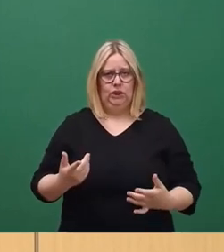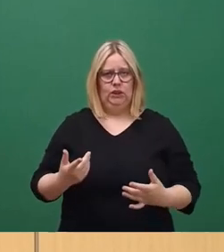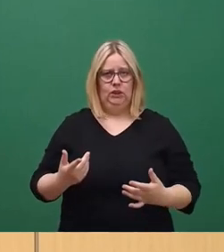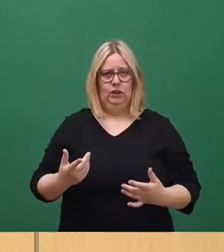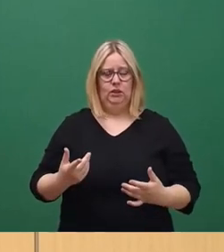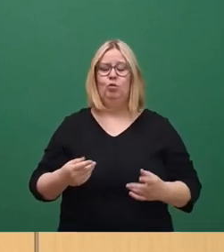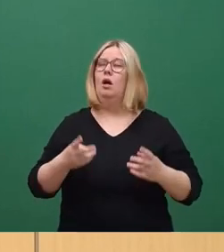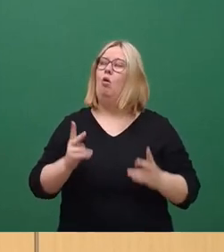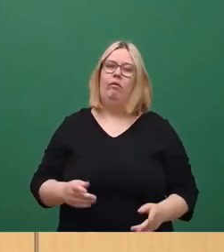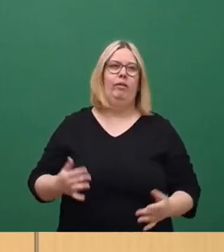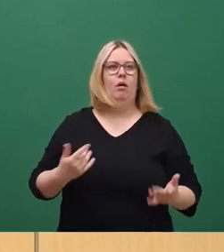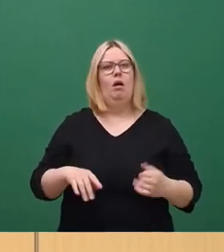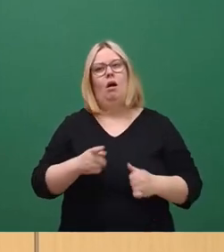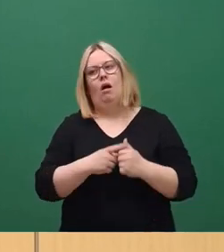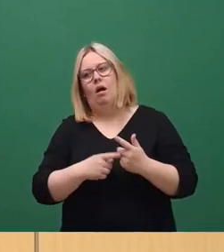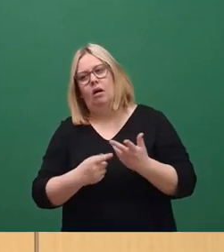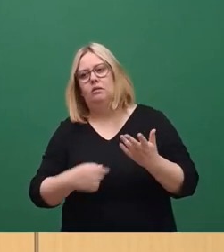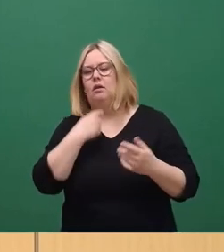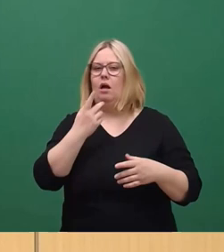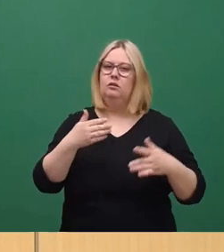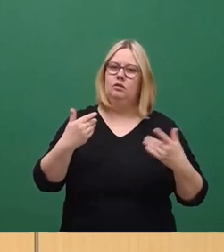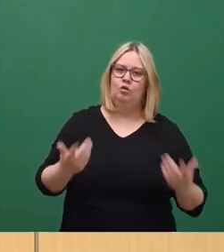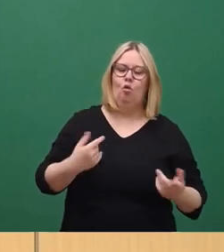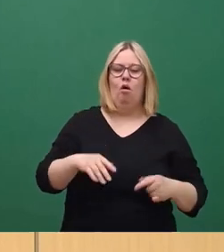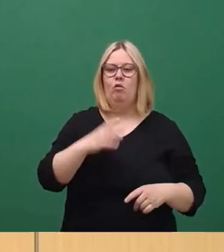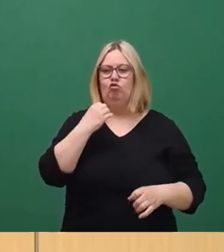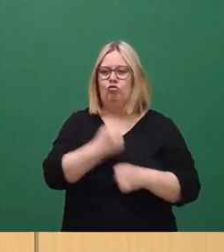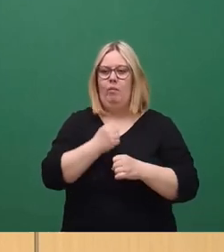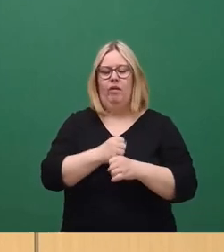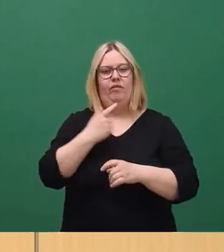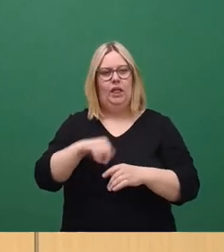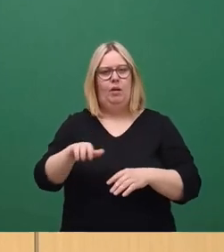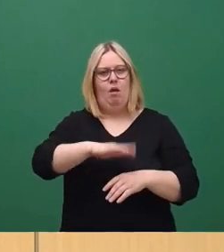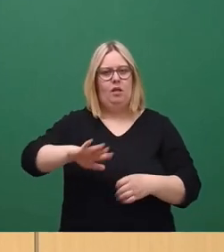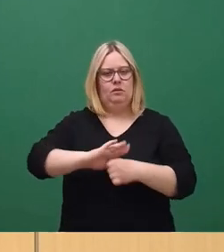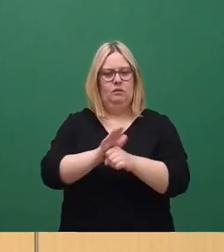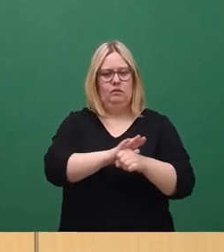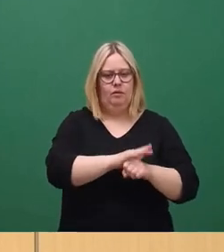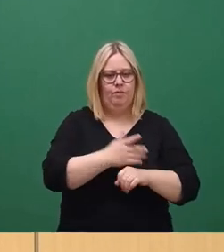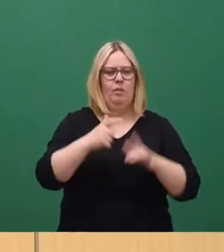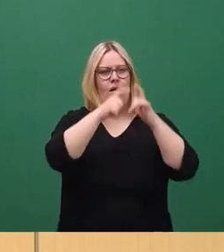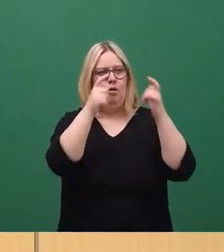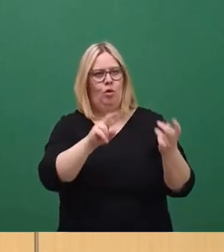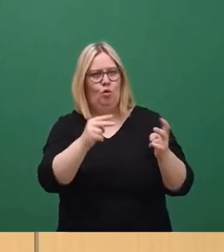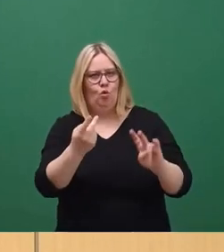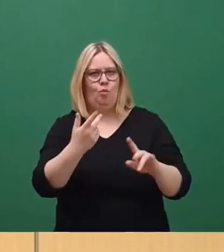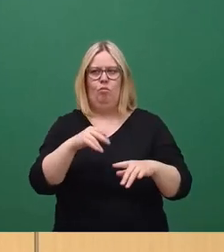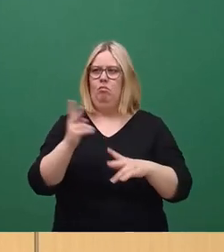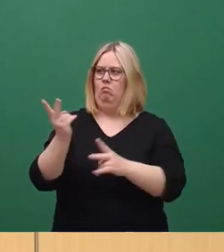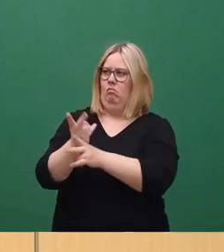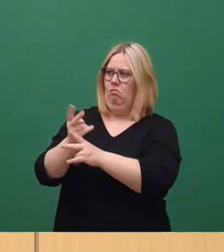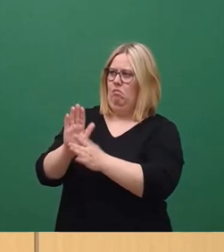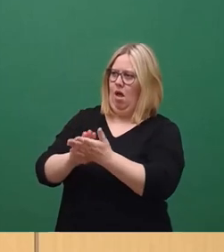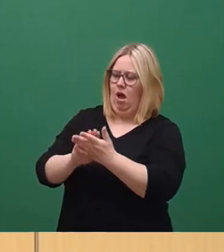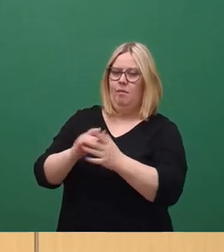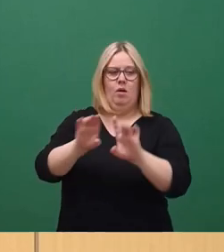endlich Schluss mit diesen eklektizistischen und willkürlichen Eingriffen in diesen Platz, dass dort mal ein Gebäude verändert wird, eins wird nicht verändert. Brüstungen